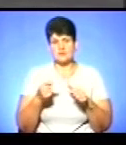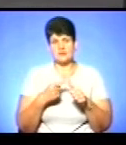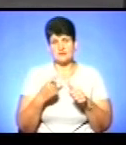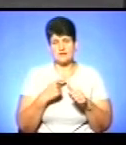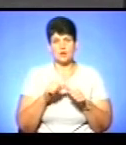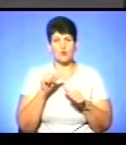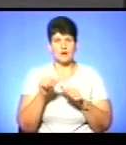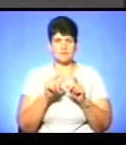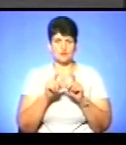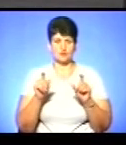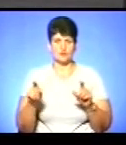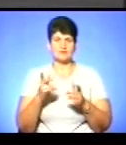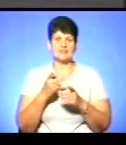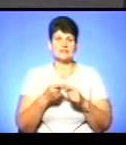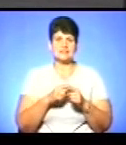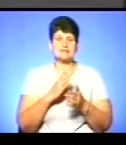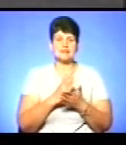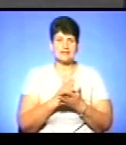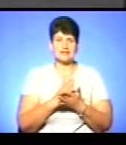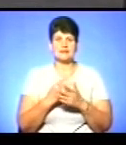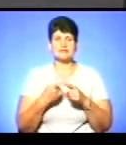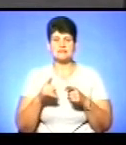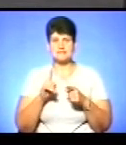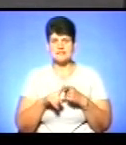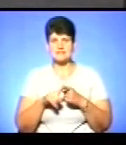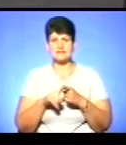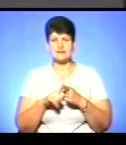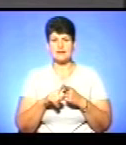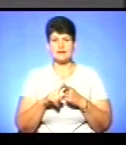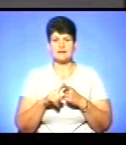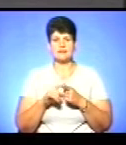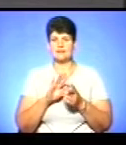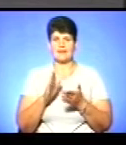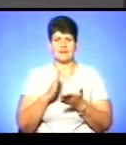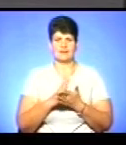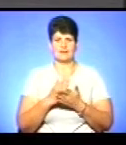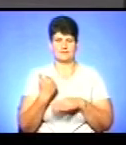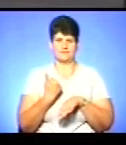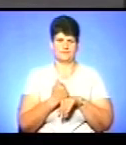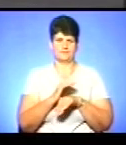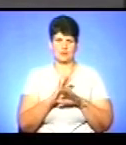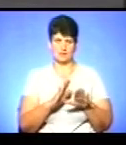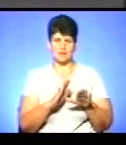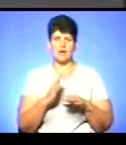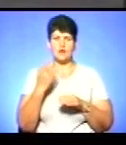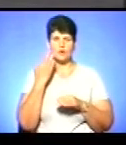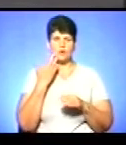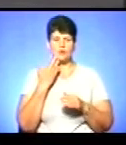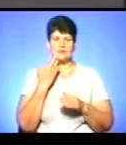школи, в яких це є. Але це, знову таки, не зовсім принципово. Коли, власне,